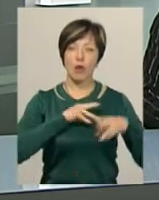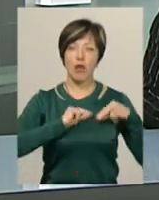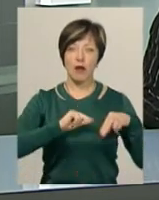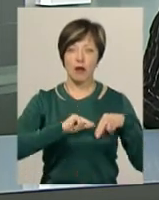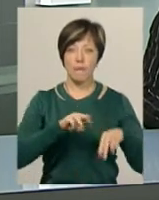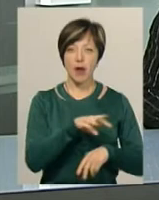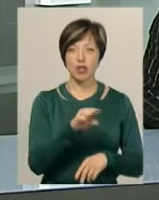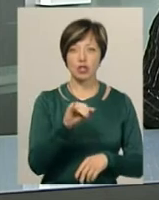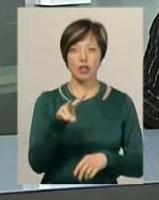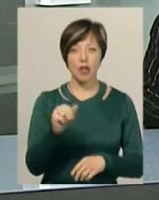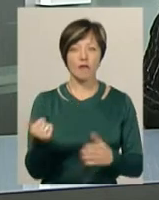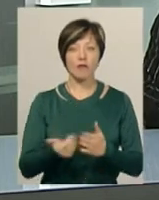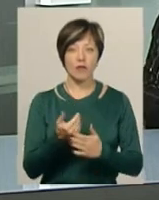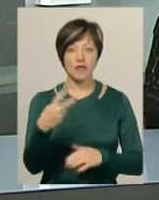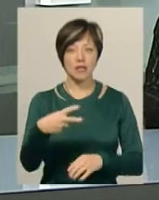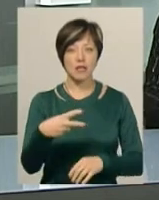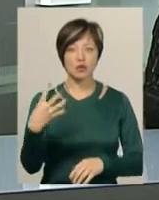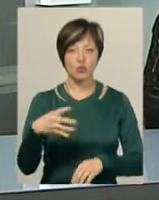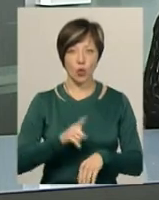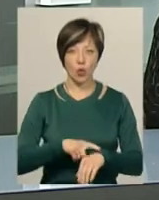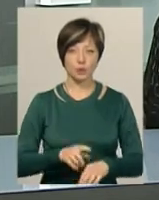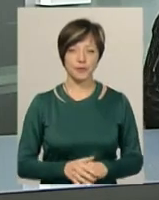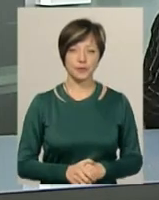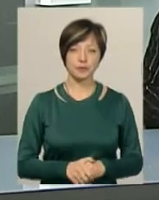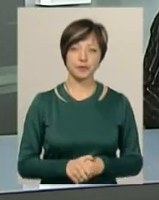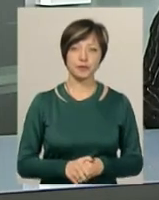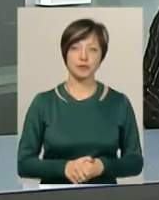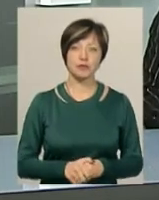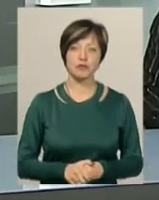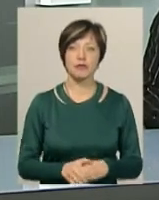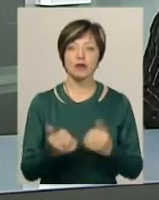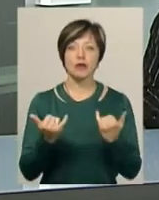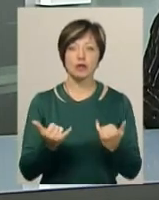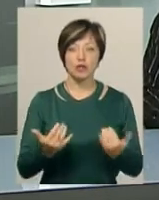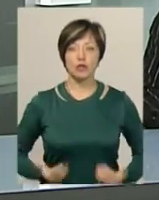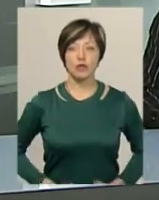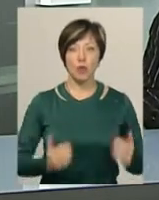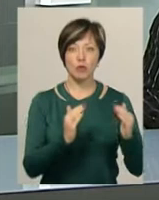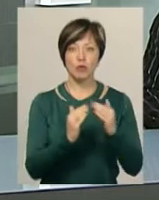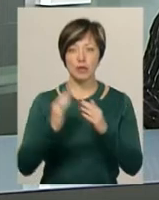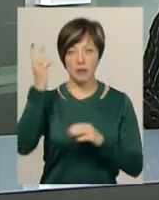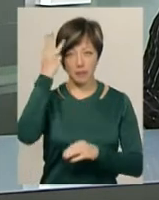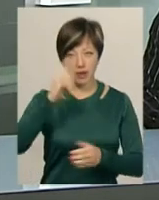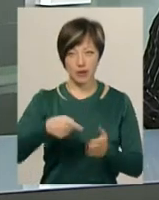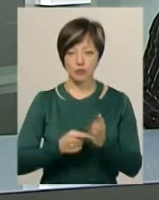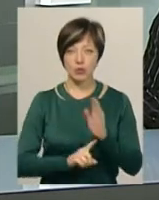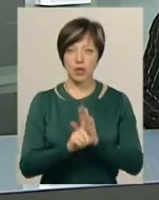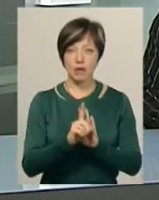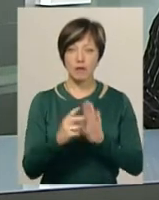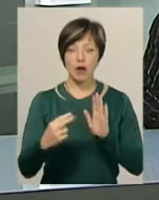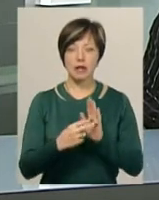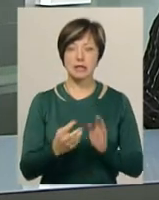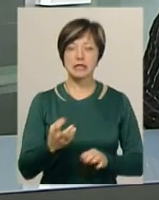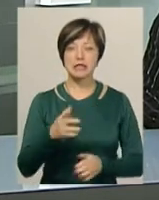Михайло Жила у випуску новин о 20.40. Сьогодні у житлових будинках Хмельницького почали вмикати